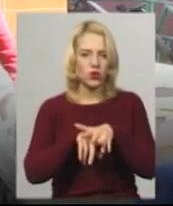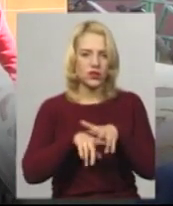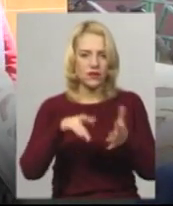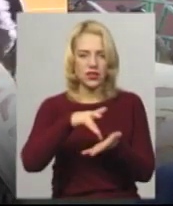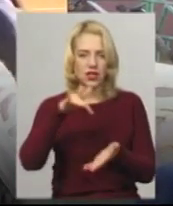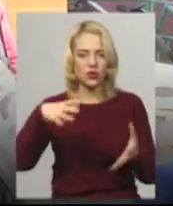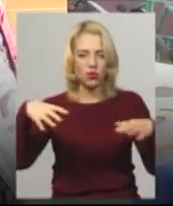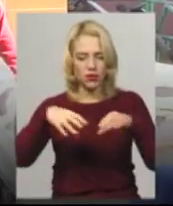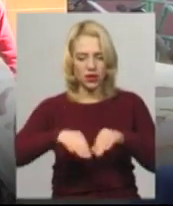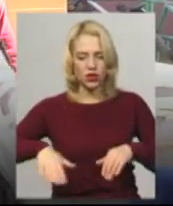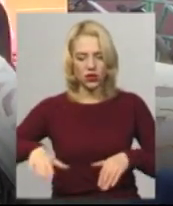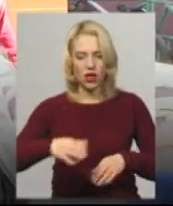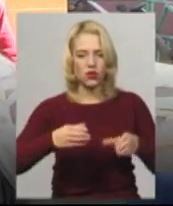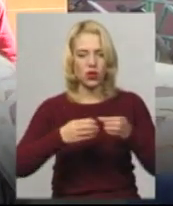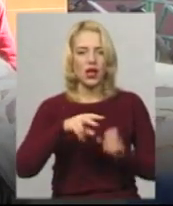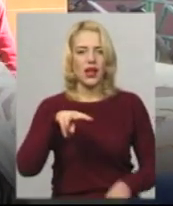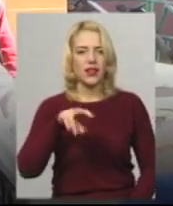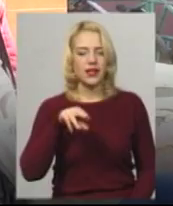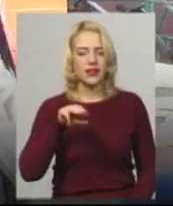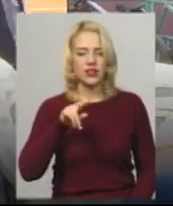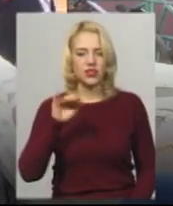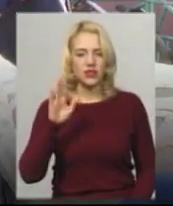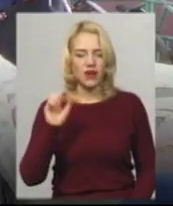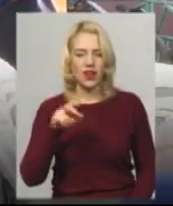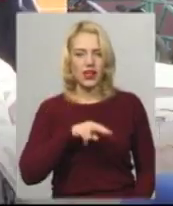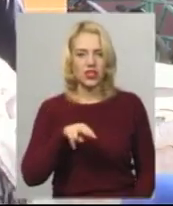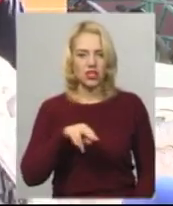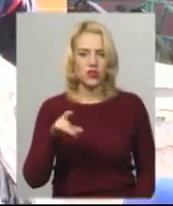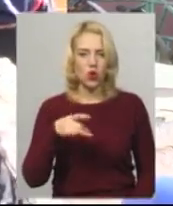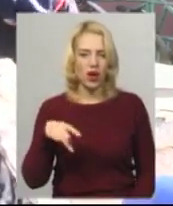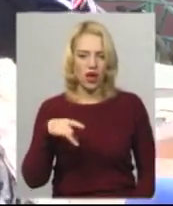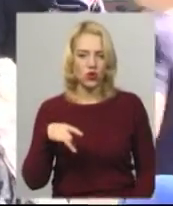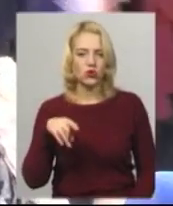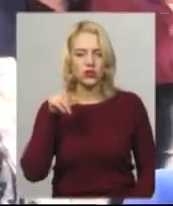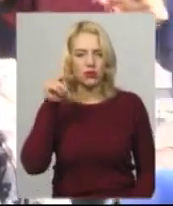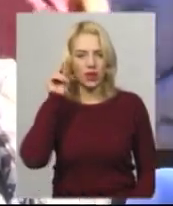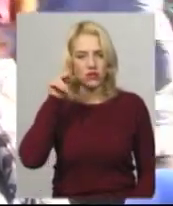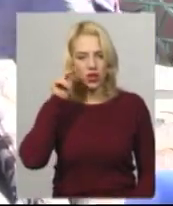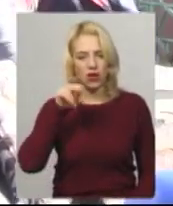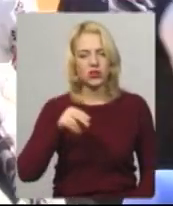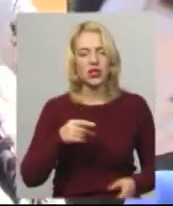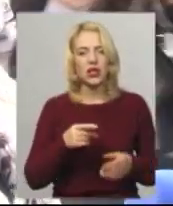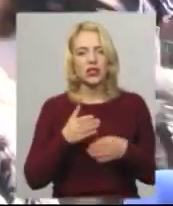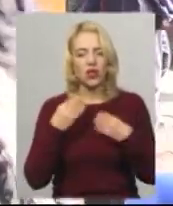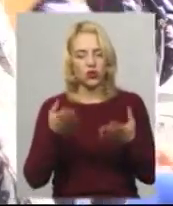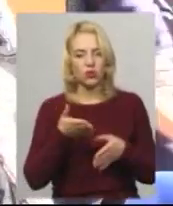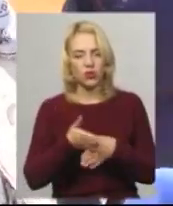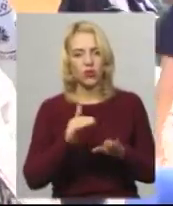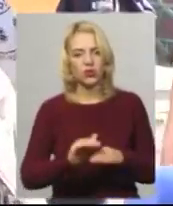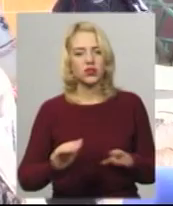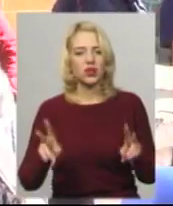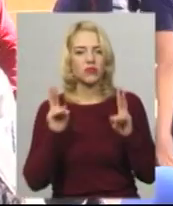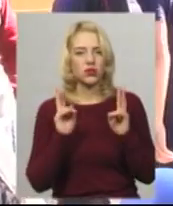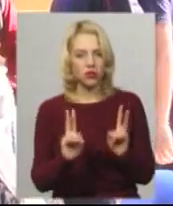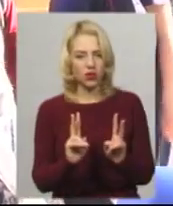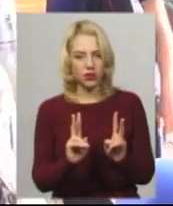територіальної громади Литичева і взагалі Литичівського району, там навчаються, дають допомогу тим дітям, які